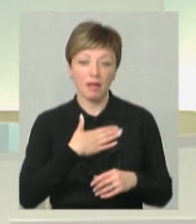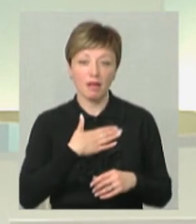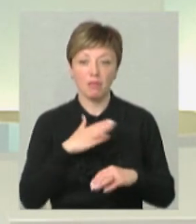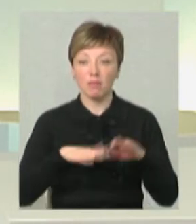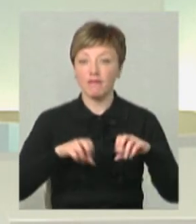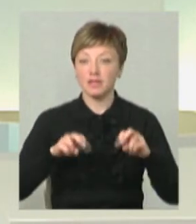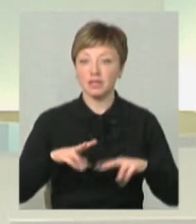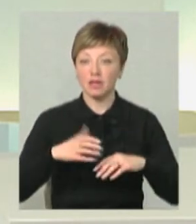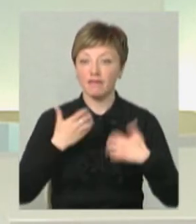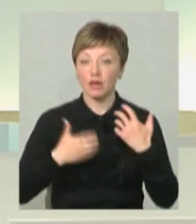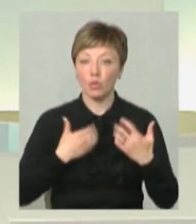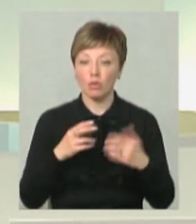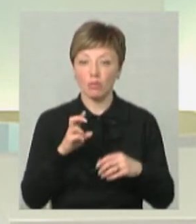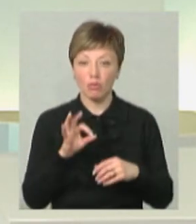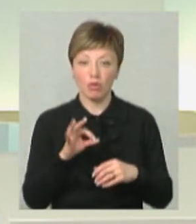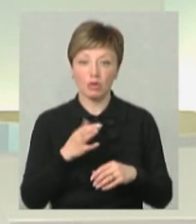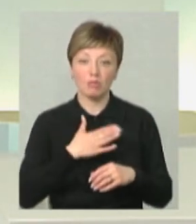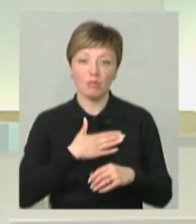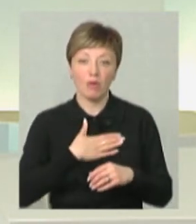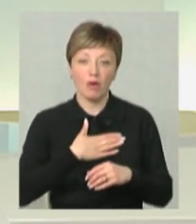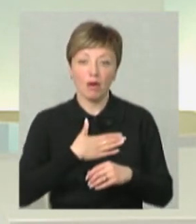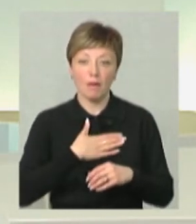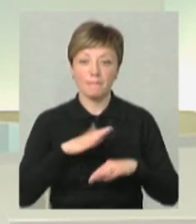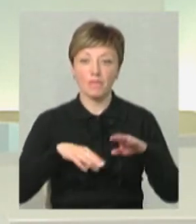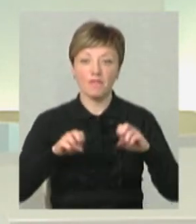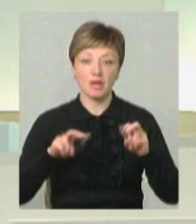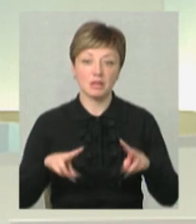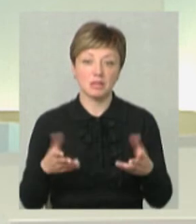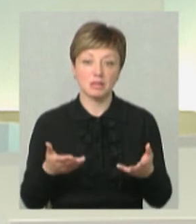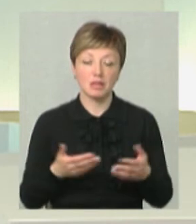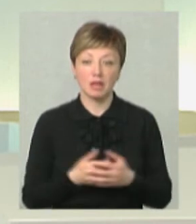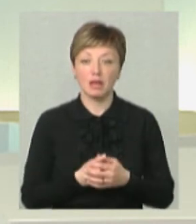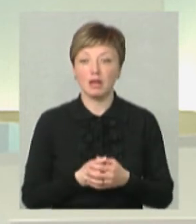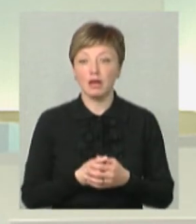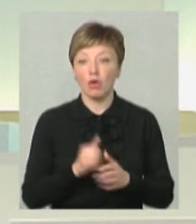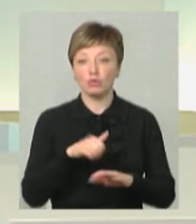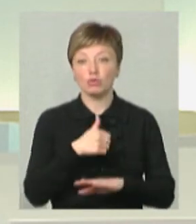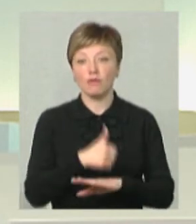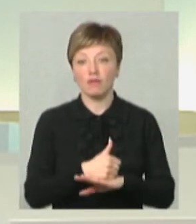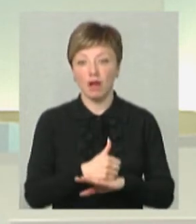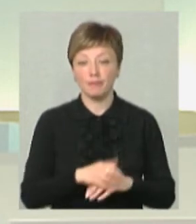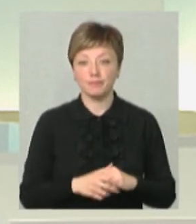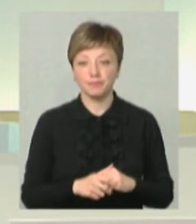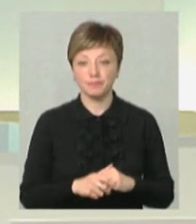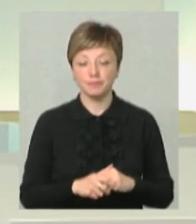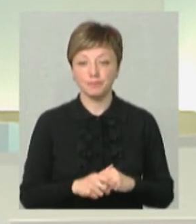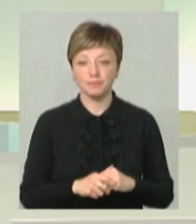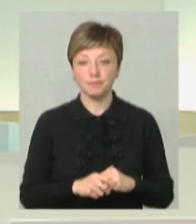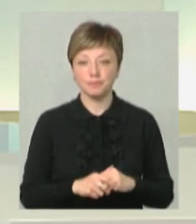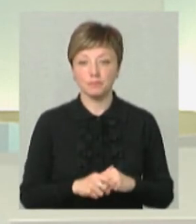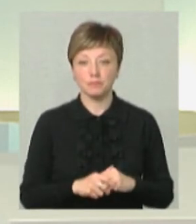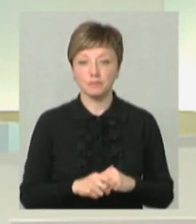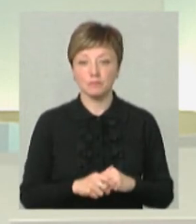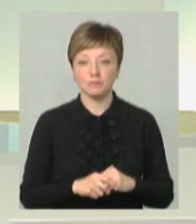професійно хвилює, бо тут моя професія основна, десятками, я сказав,